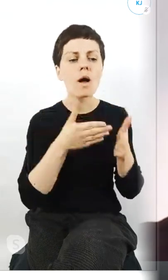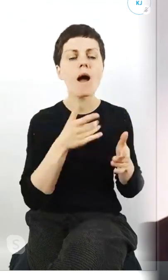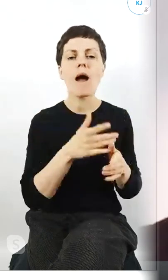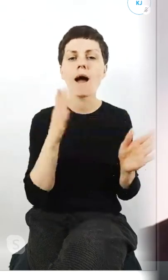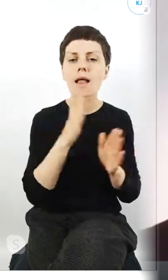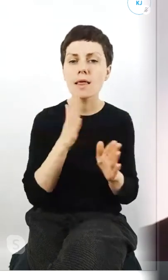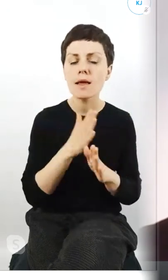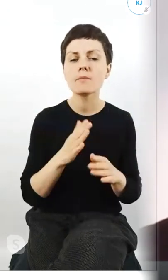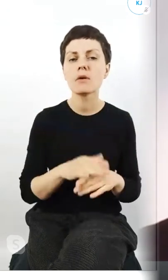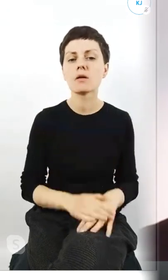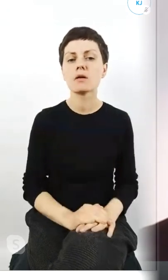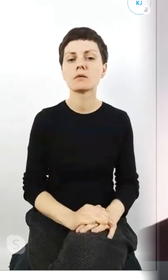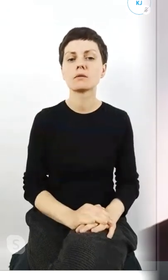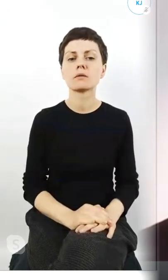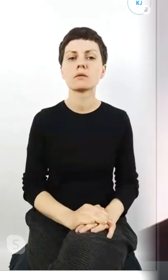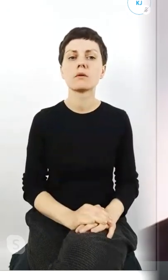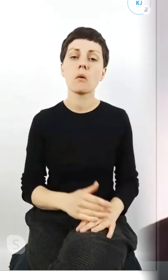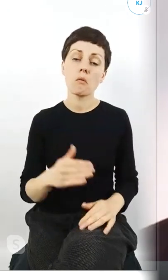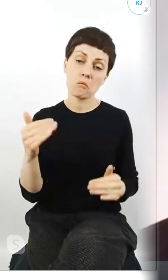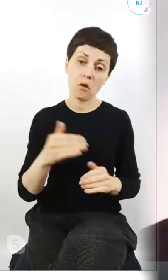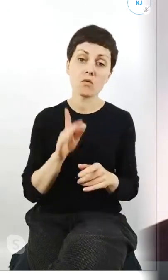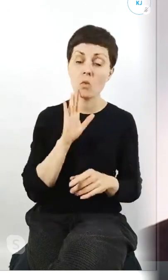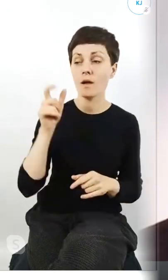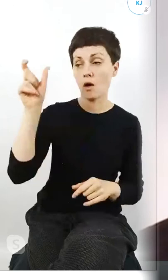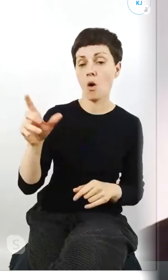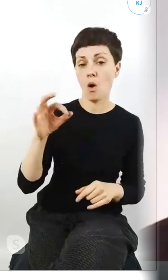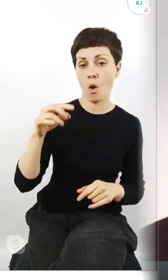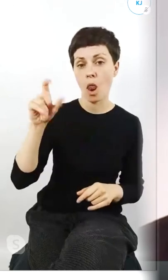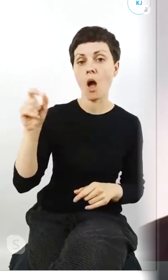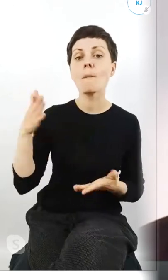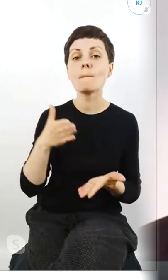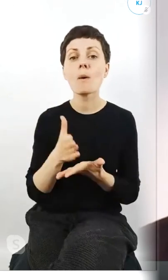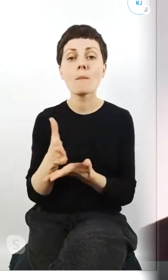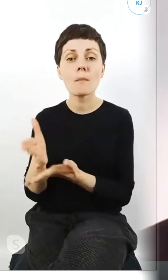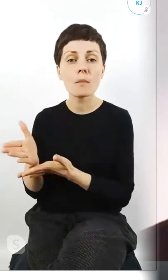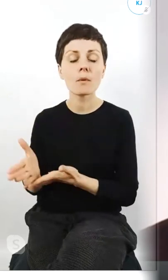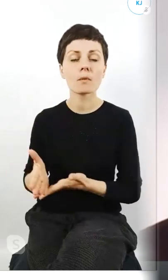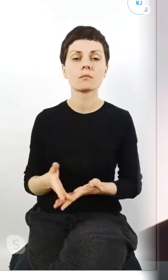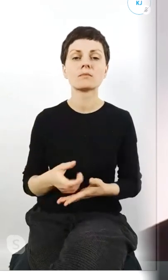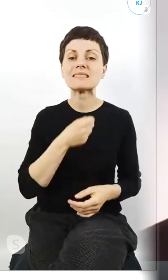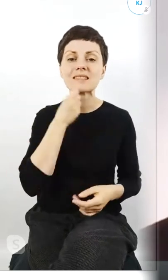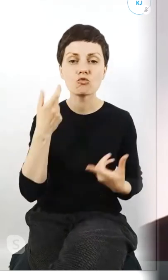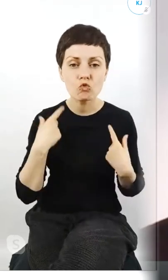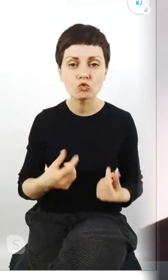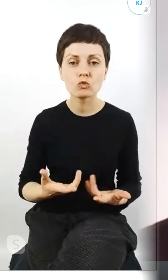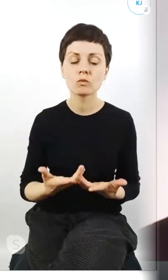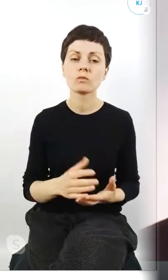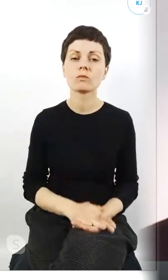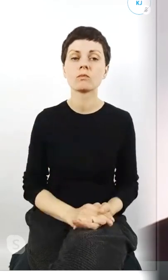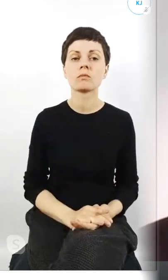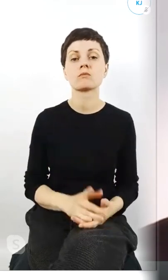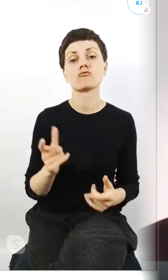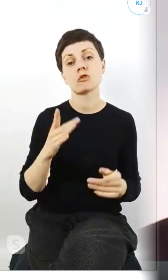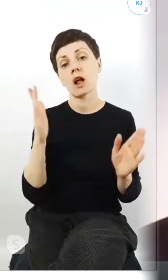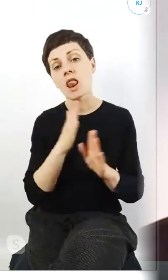można tak jak Ola pomaga na przykład właśnie starszym osobom czy to klimat czy chociażby